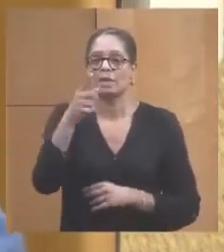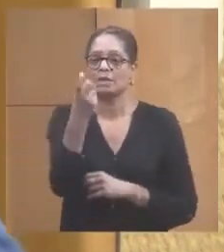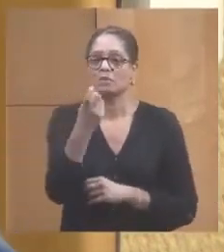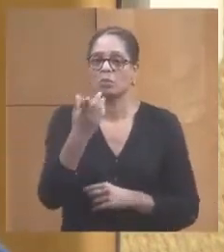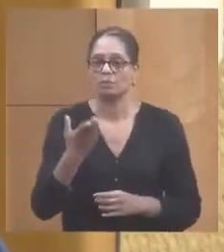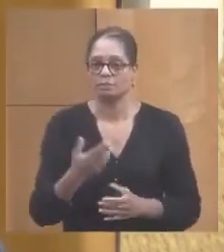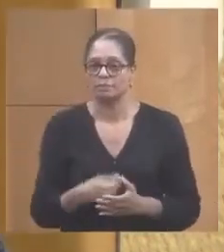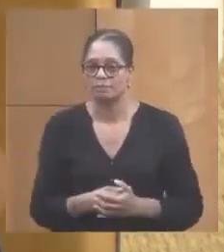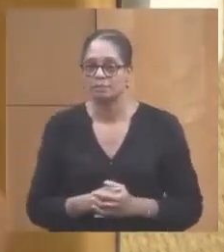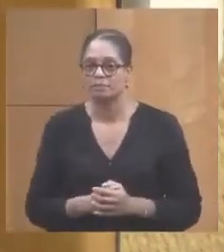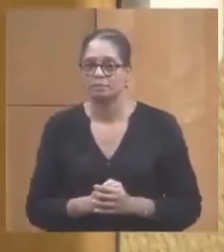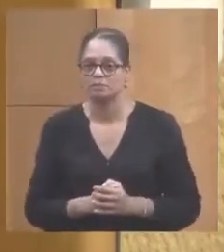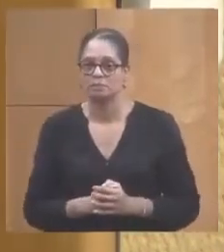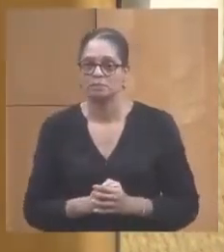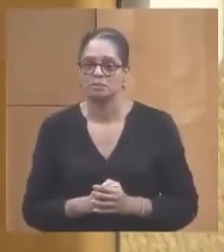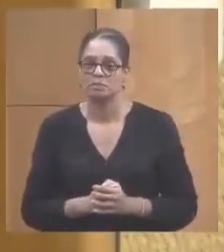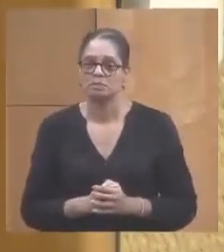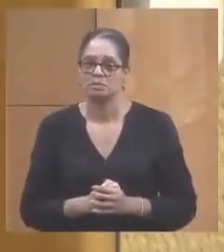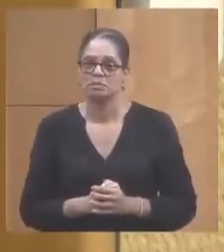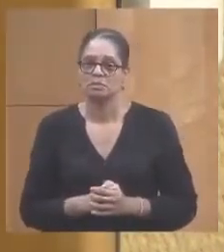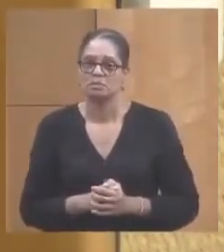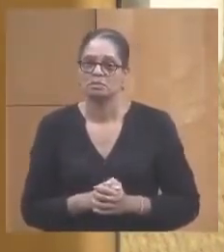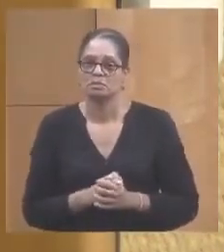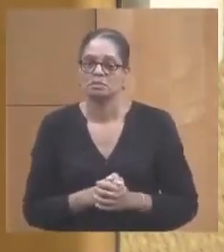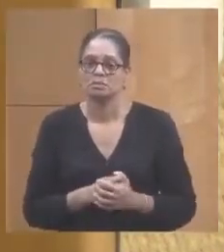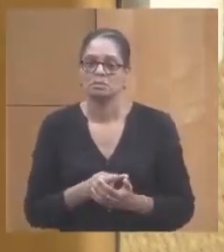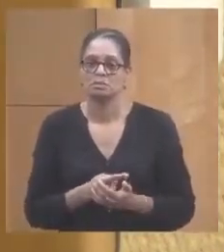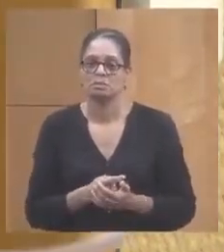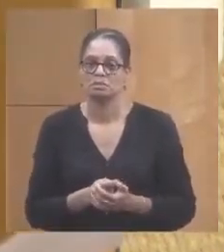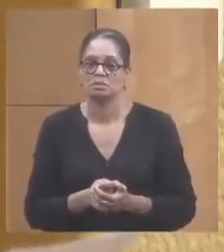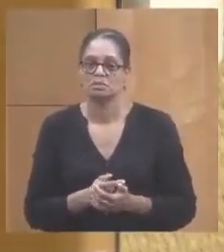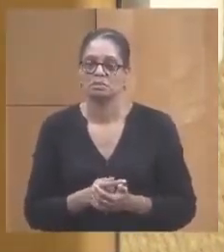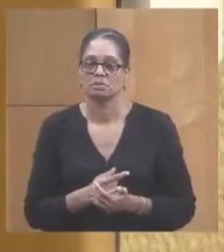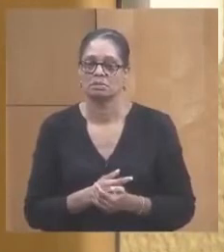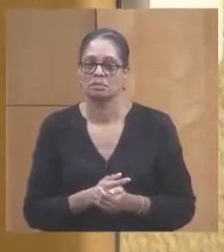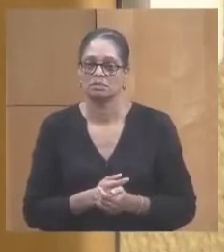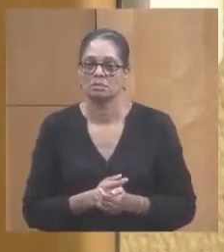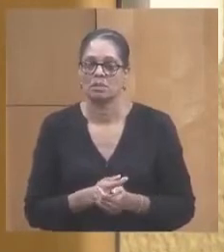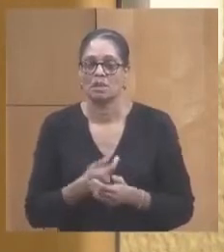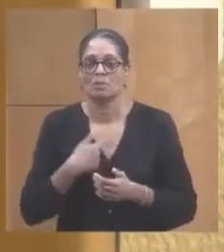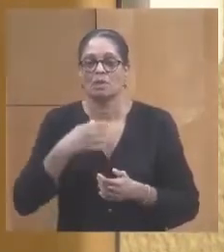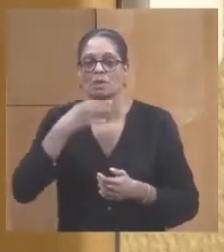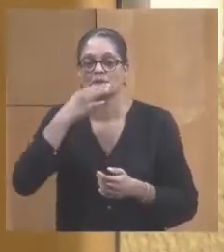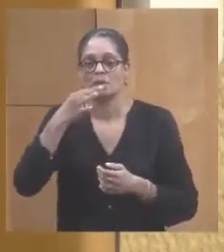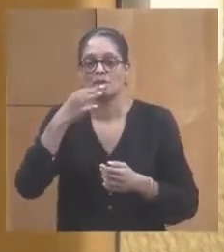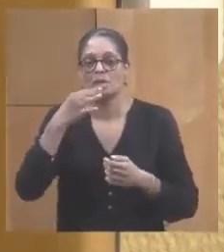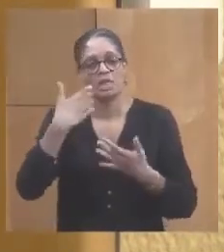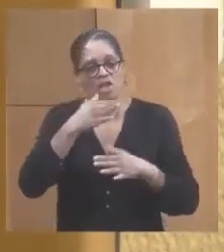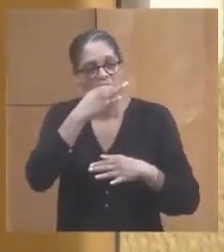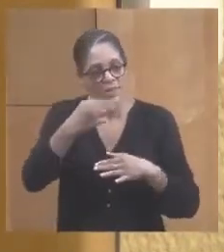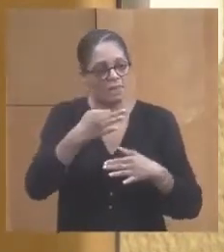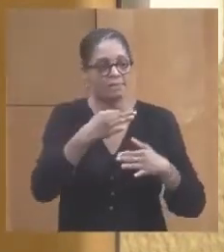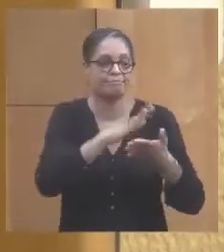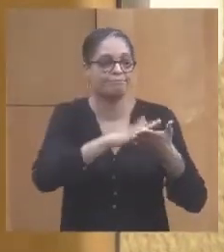je veux lui rappeler comme je l'avais déjà dit ce soit une répétition je m'excuse pour les autres qui étaient restés dans la salle